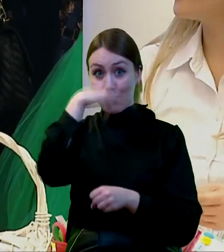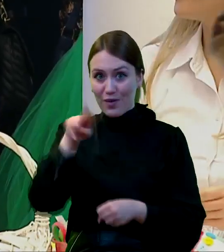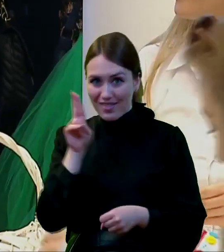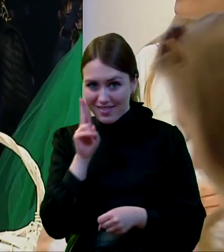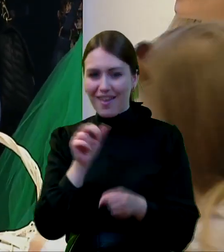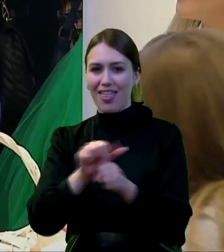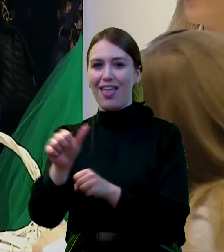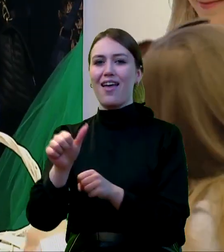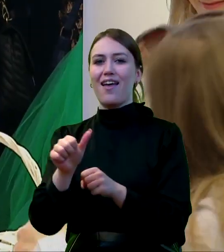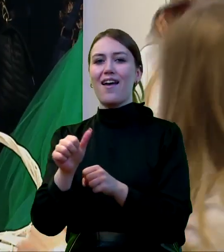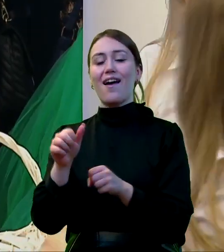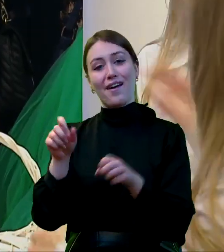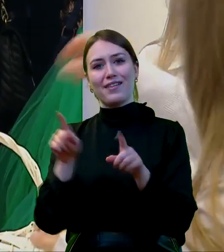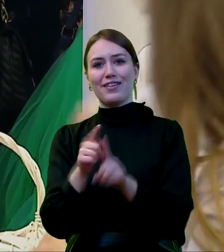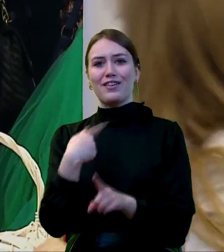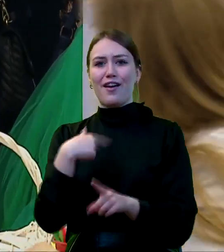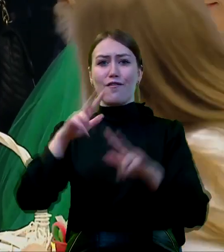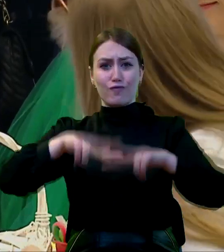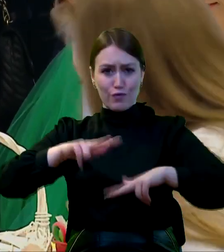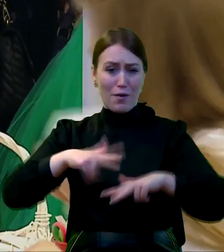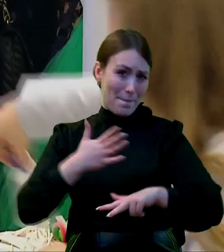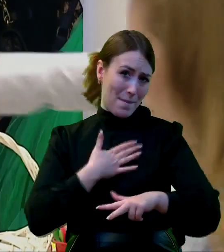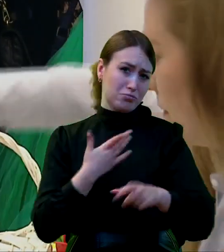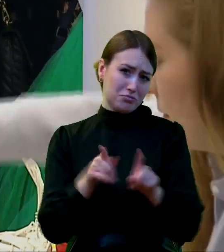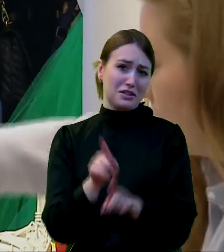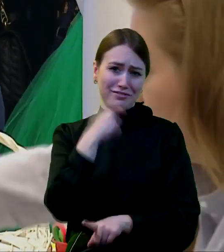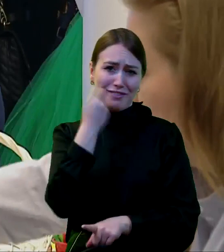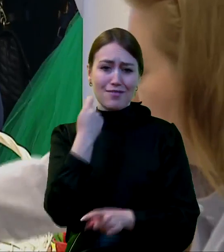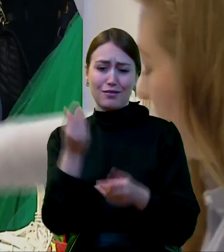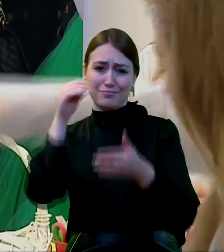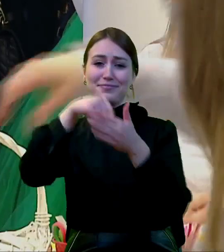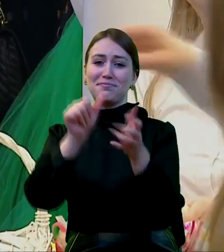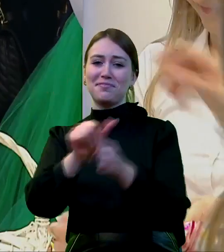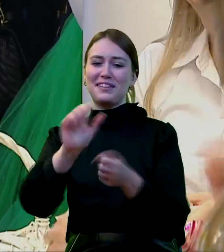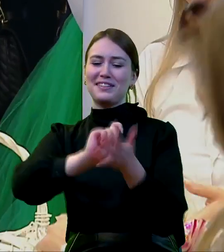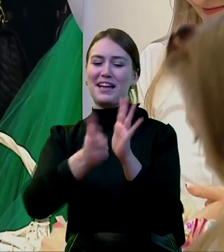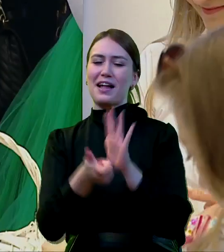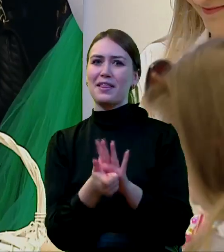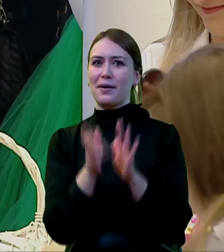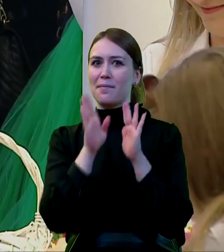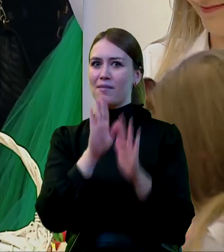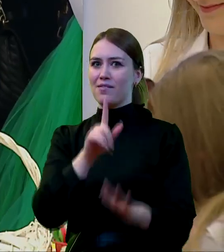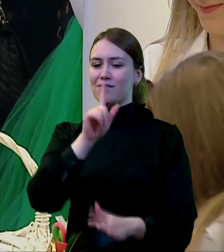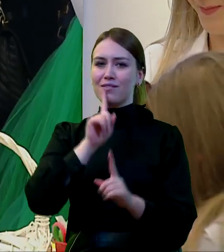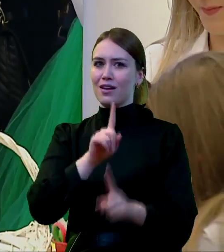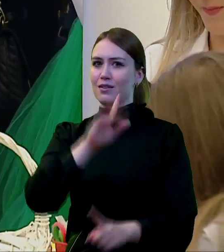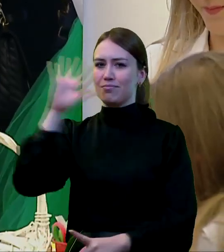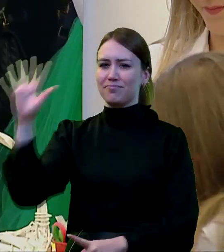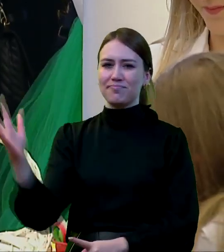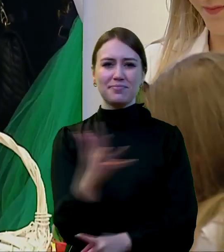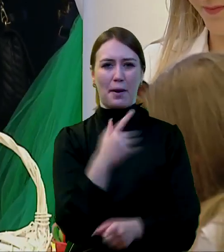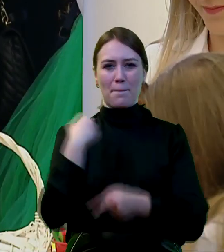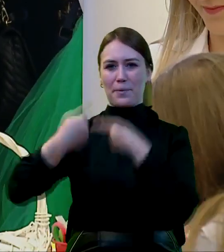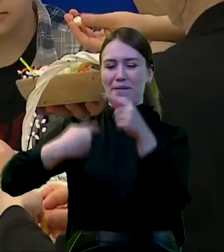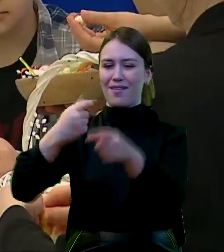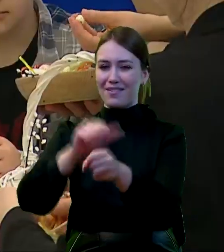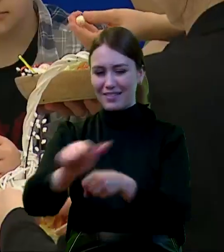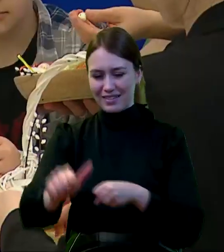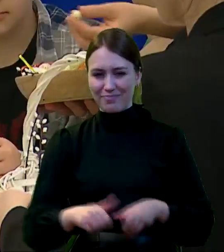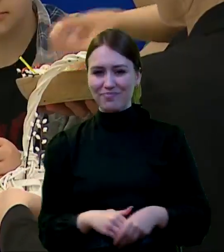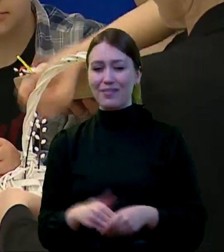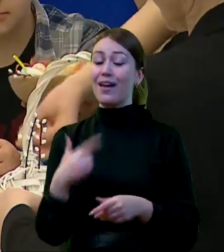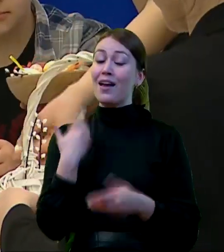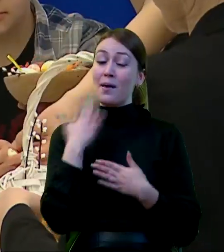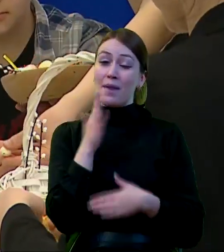rodzice. Ja, że mam też wnuki, to są mi też dziadkowie. Także mamy pełen przekrój pokoleniowy i bardzo się